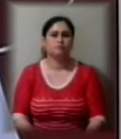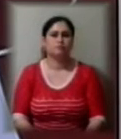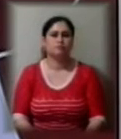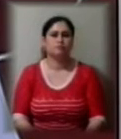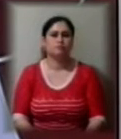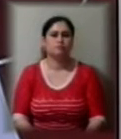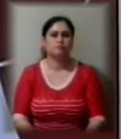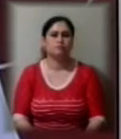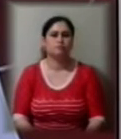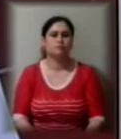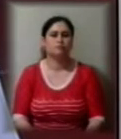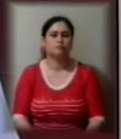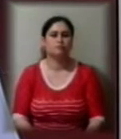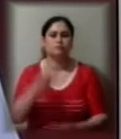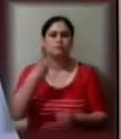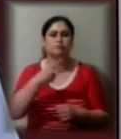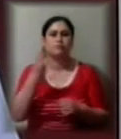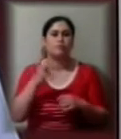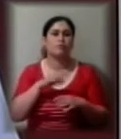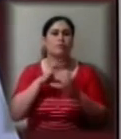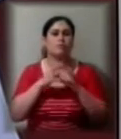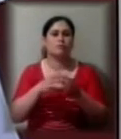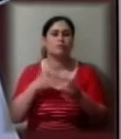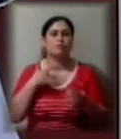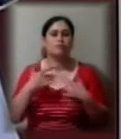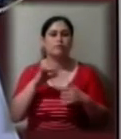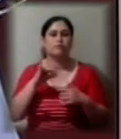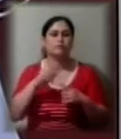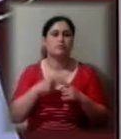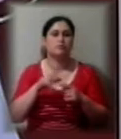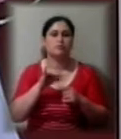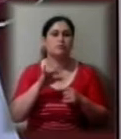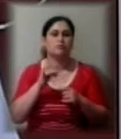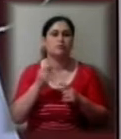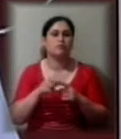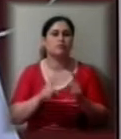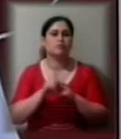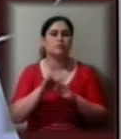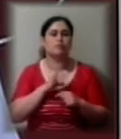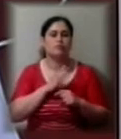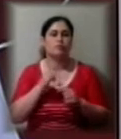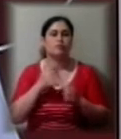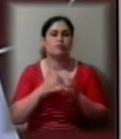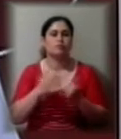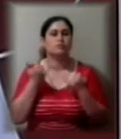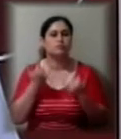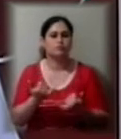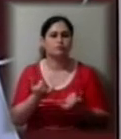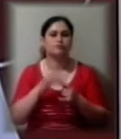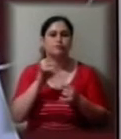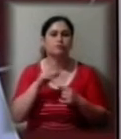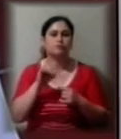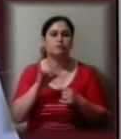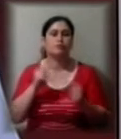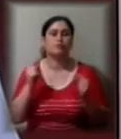22-й міжнародний театральний фестиваль «Гмельпомена Таврі» мав розпочатись у Херсоні сьогодні. Через карантинні обмеження його